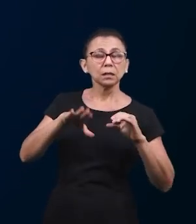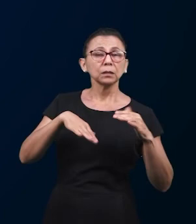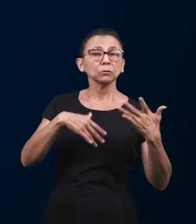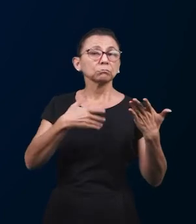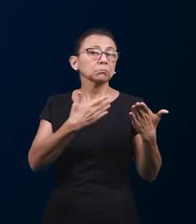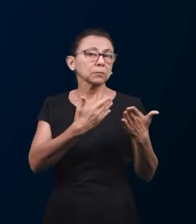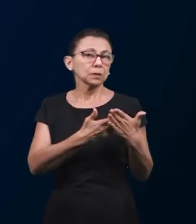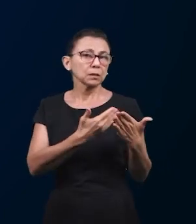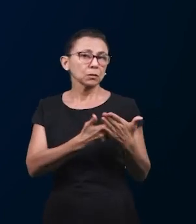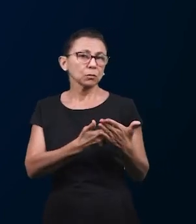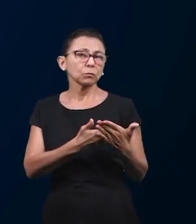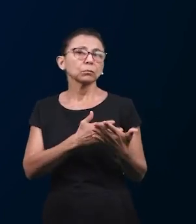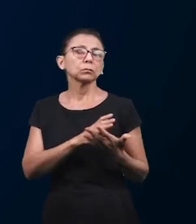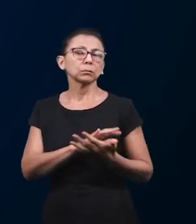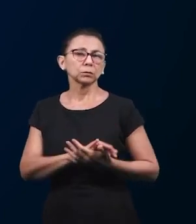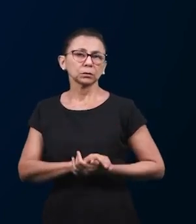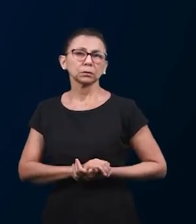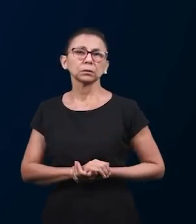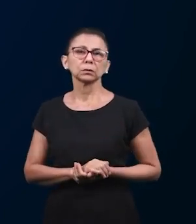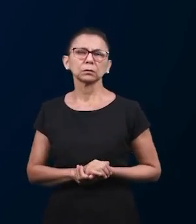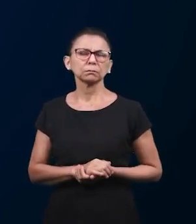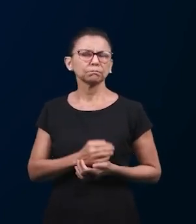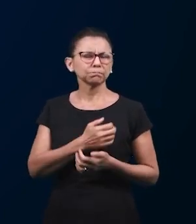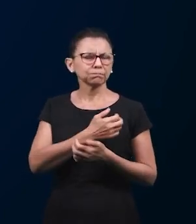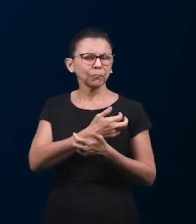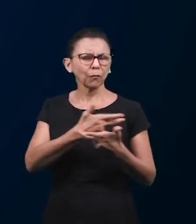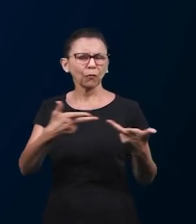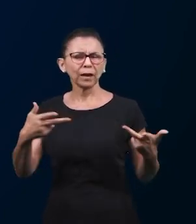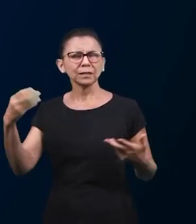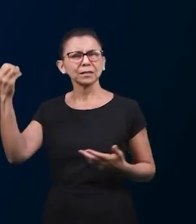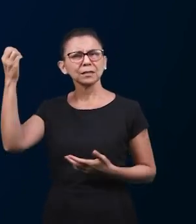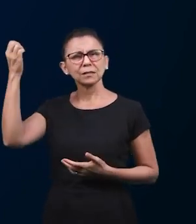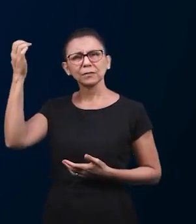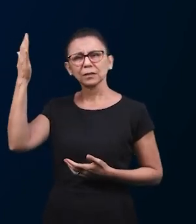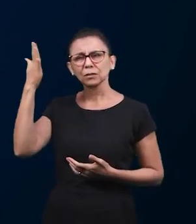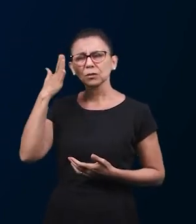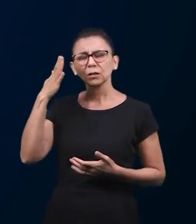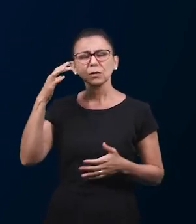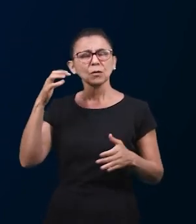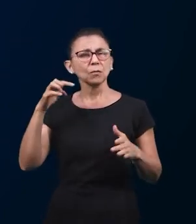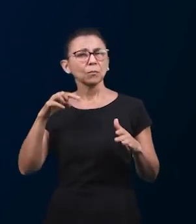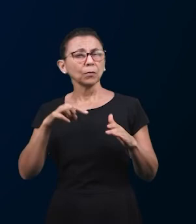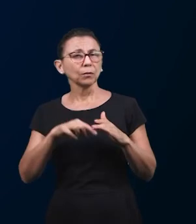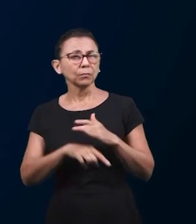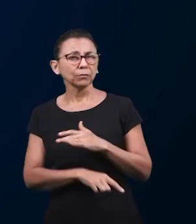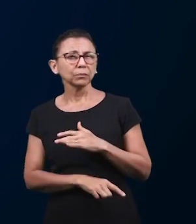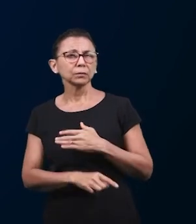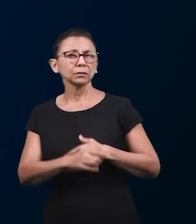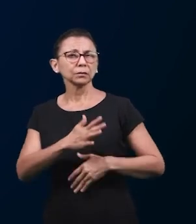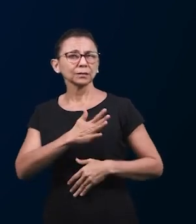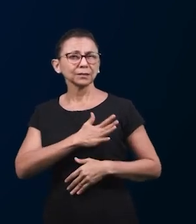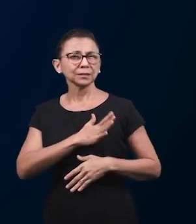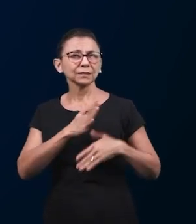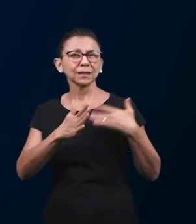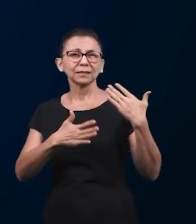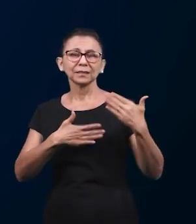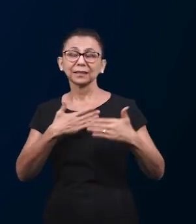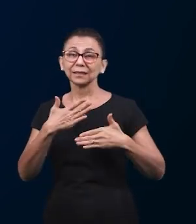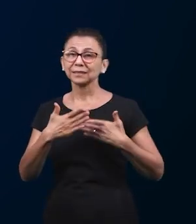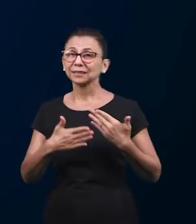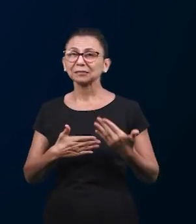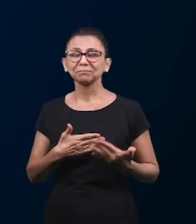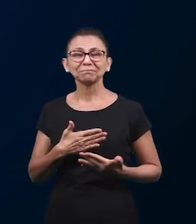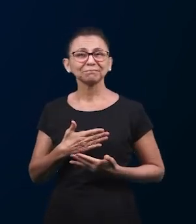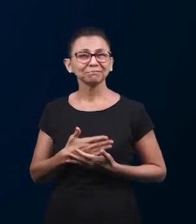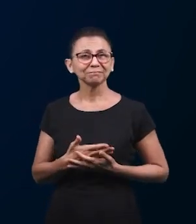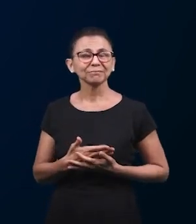роста здесь в Японии когда вопросы когда это учение оно доходит нас великой глубиной